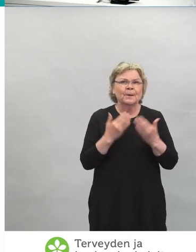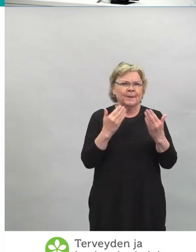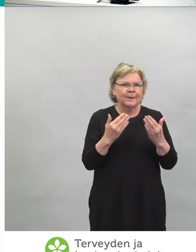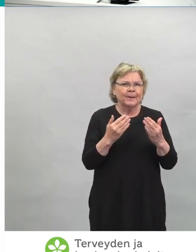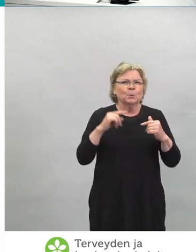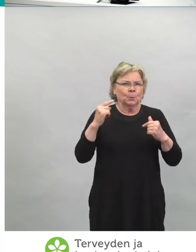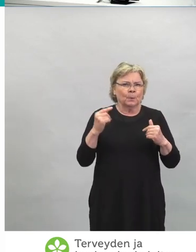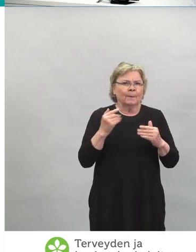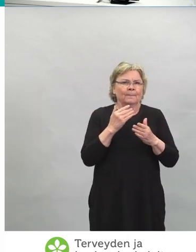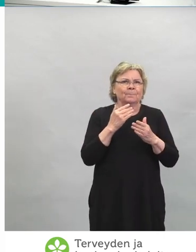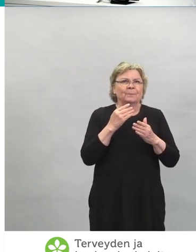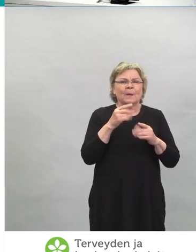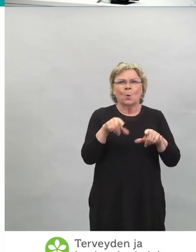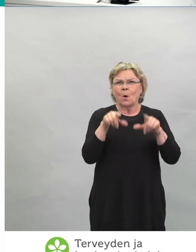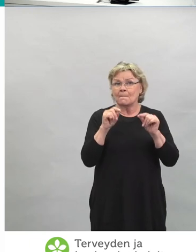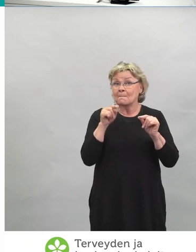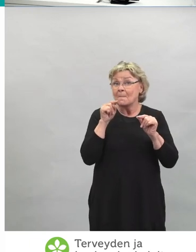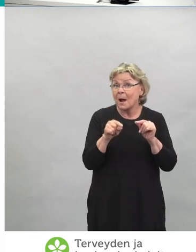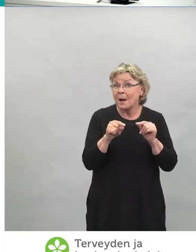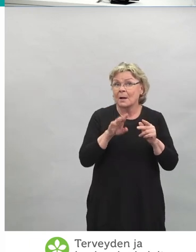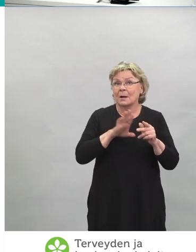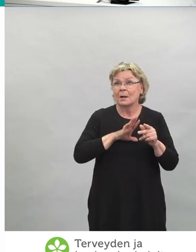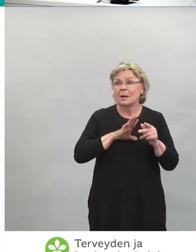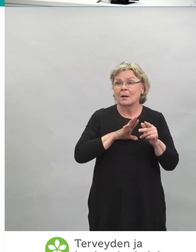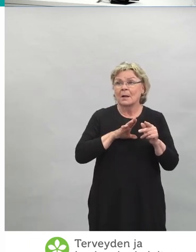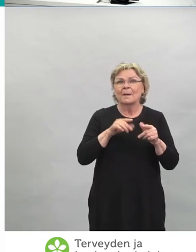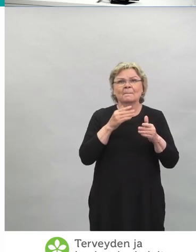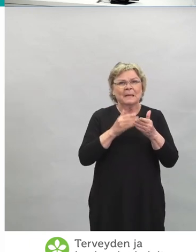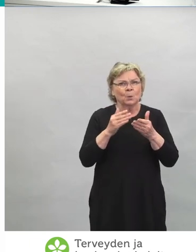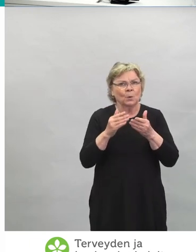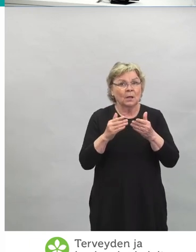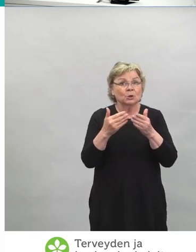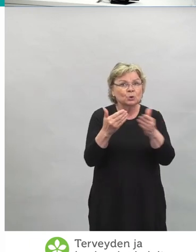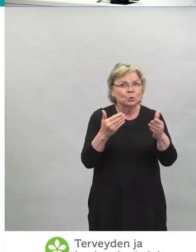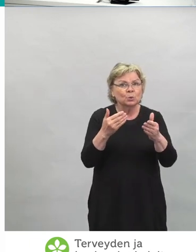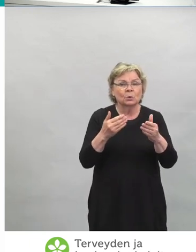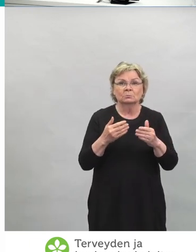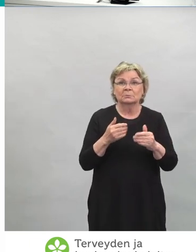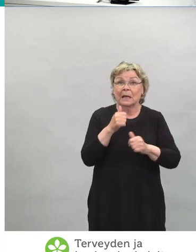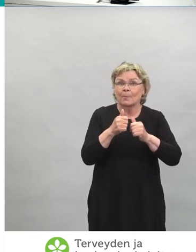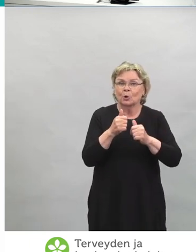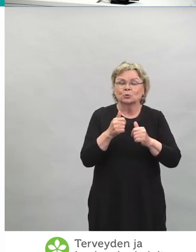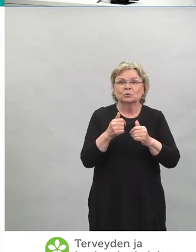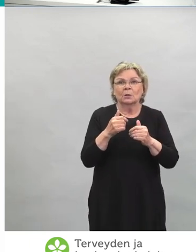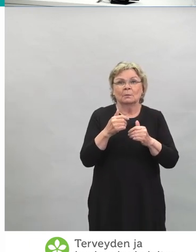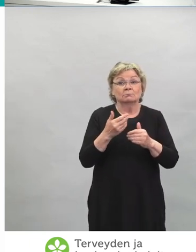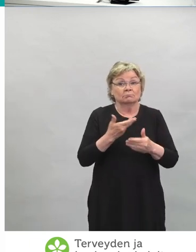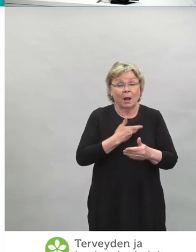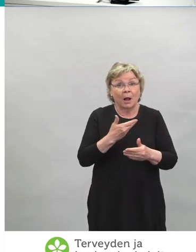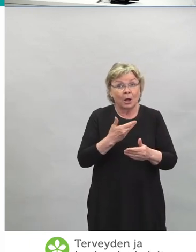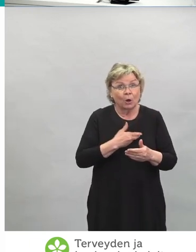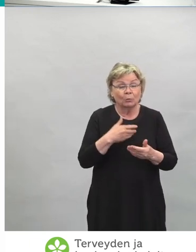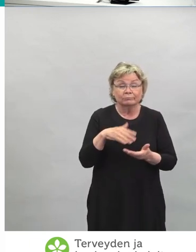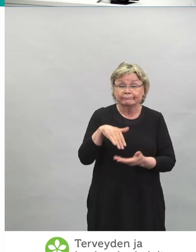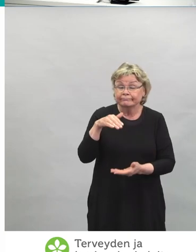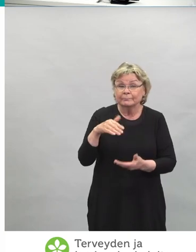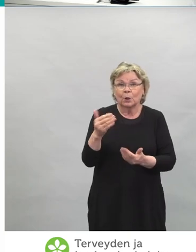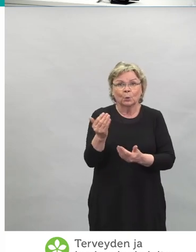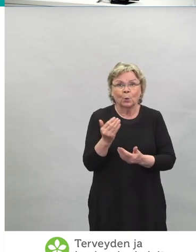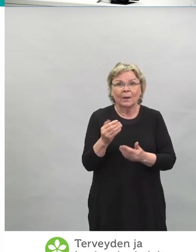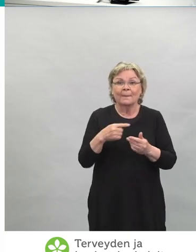alkaa pikkuhiljaa, koska meillä on ilmoituksia tulee runsaasti, ja niitä käsitellään